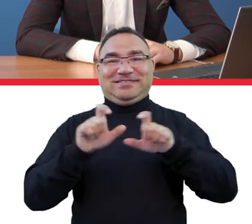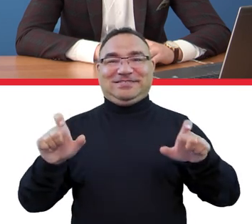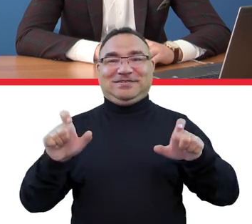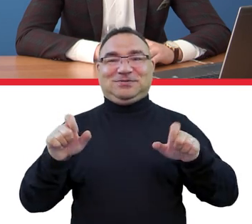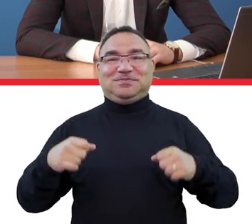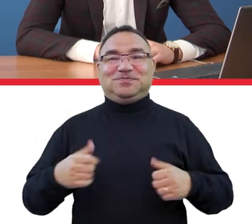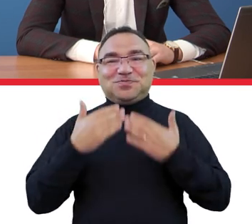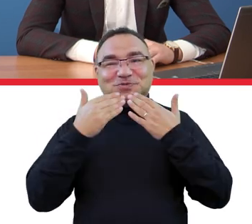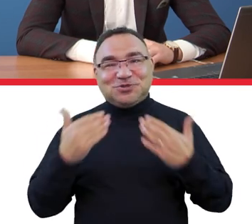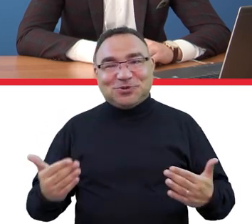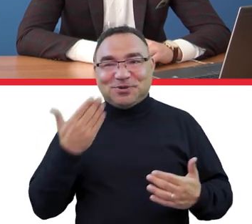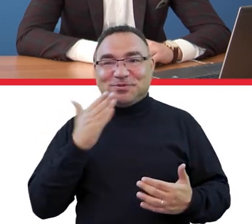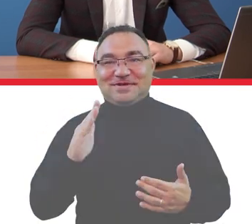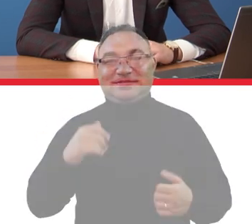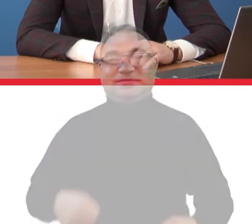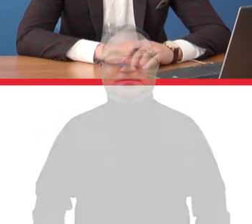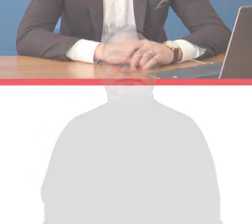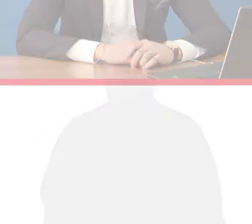dziękujemy bardzo